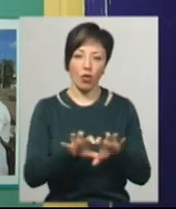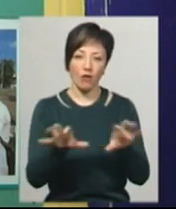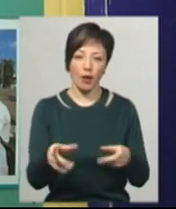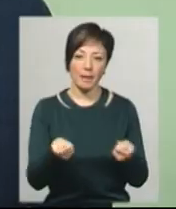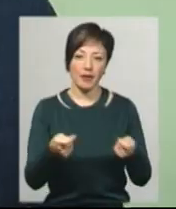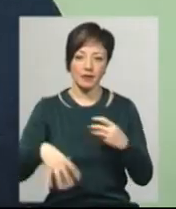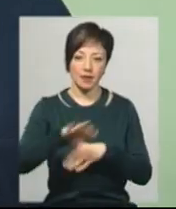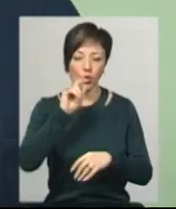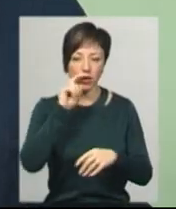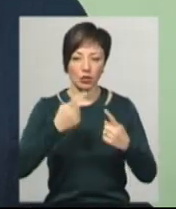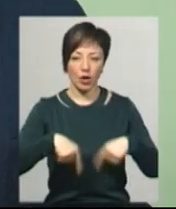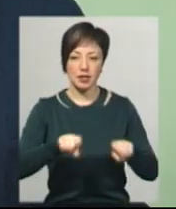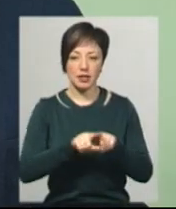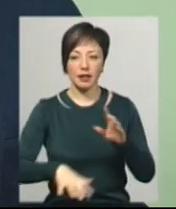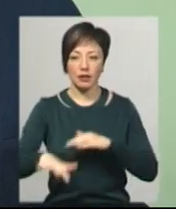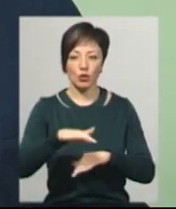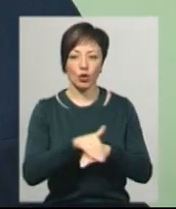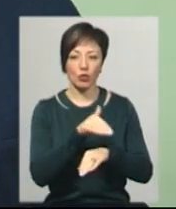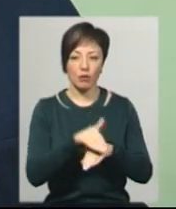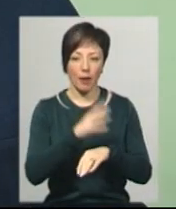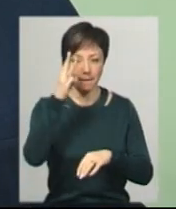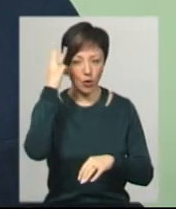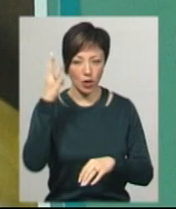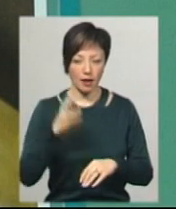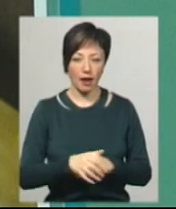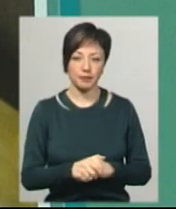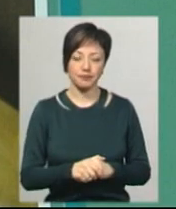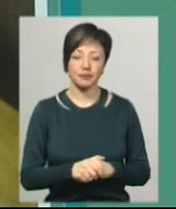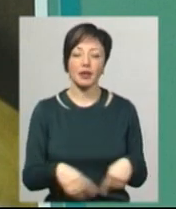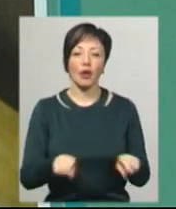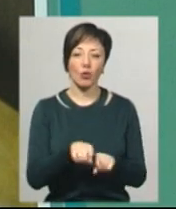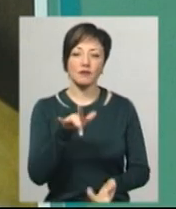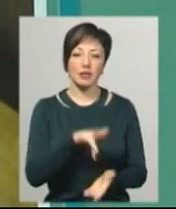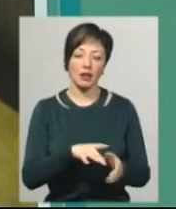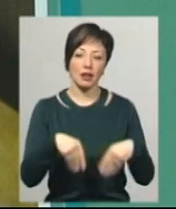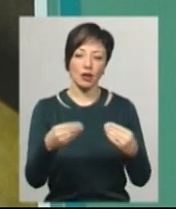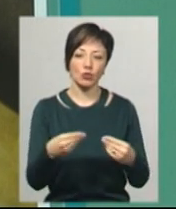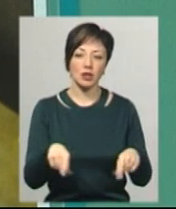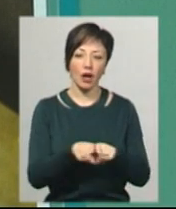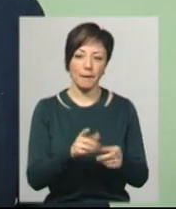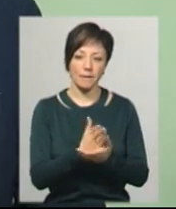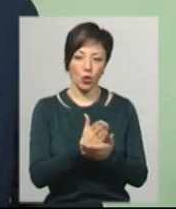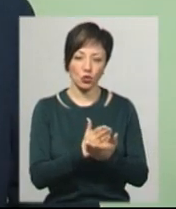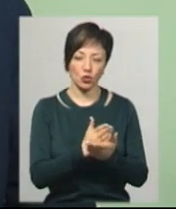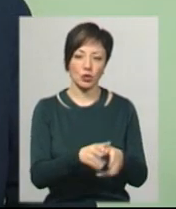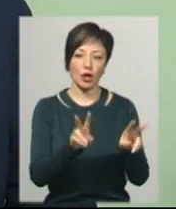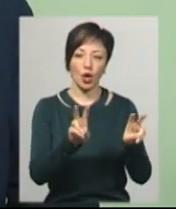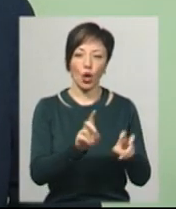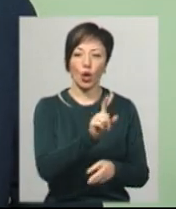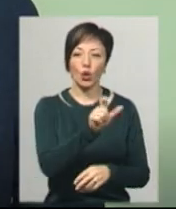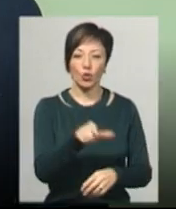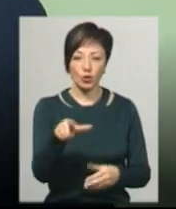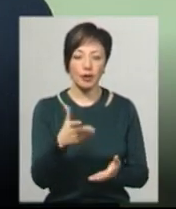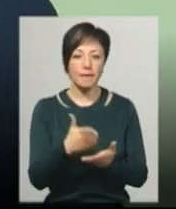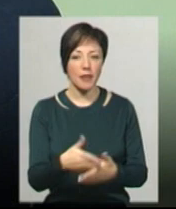правління Всеукраїнської організації «Територія добра поділя» Андрій Андрійчук. Також у центрі надають ще такі послуги. Люди мають